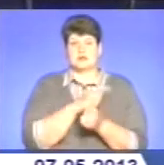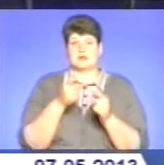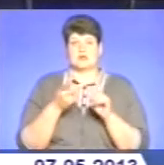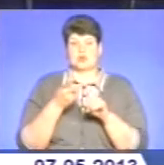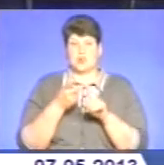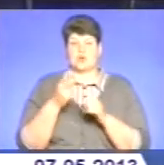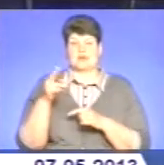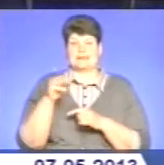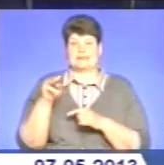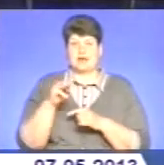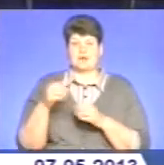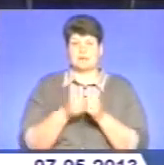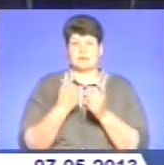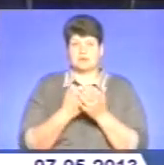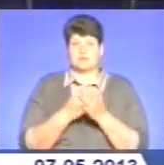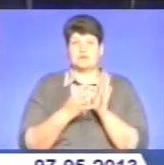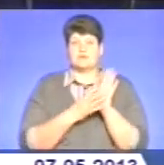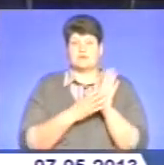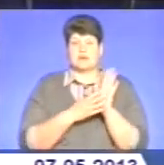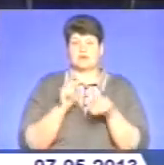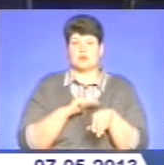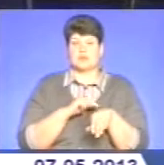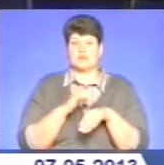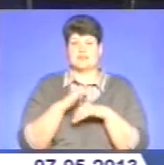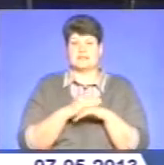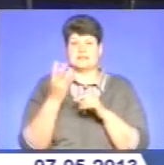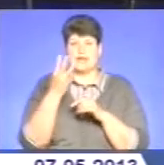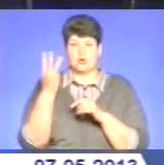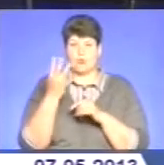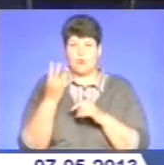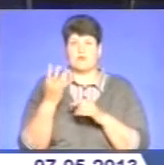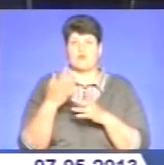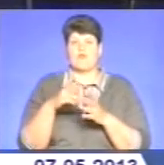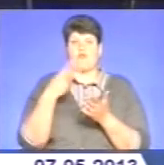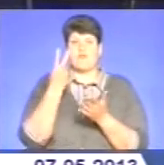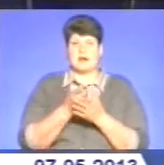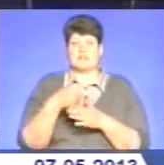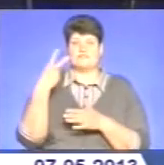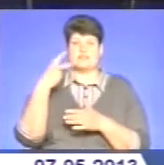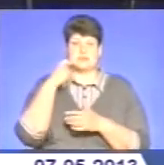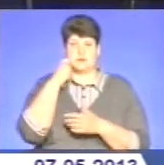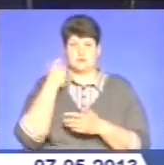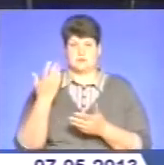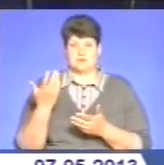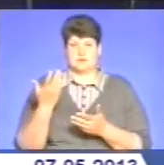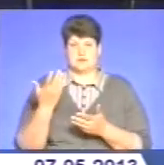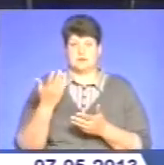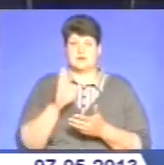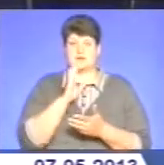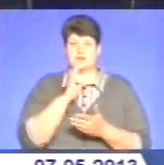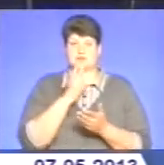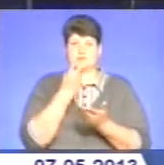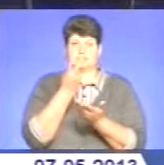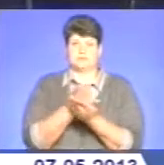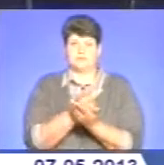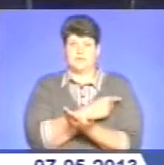2 травня, близько 9-ї вечора у Тернополі з балкона третього поверху випила 20-річна дівчина. Потерпіло госпіталізовано,